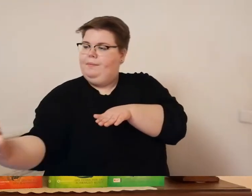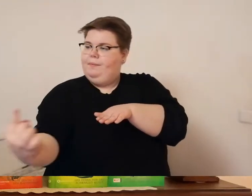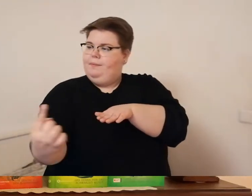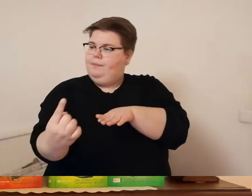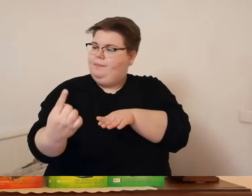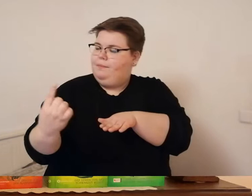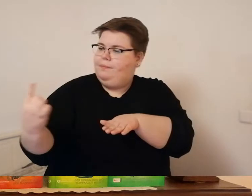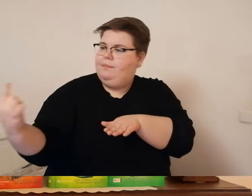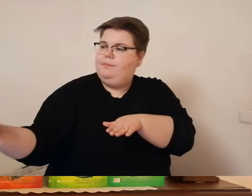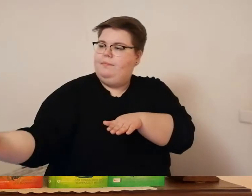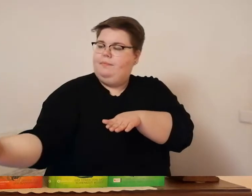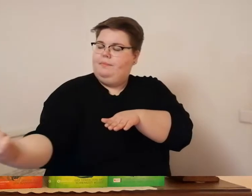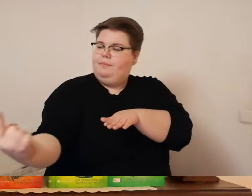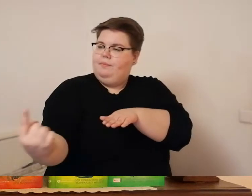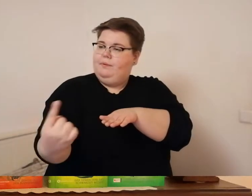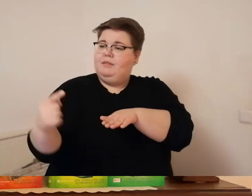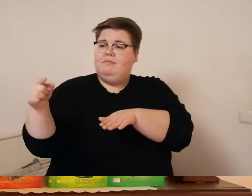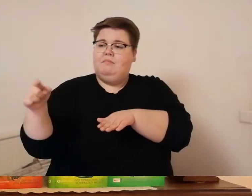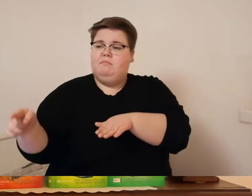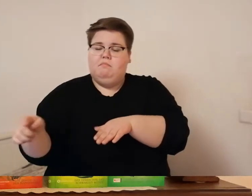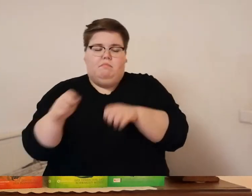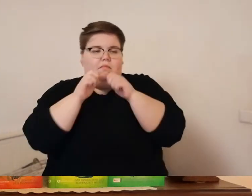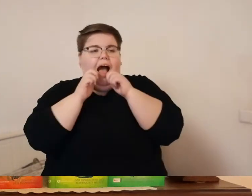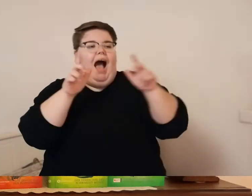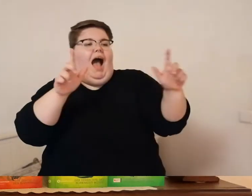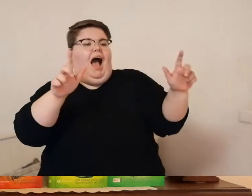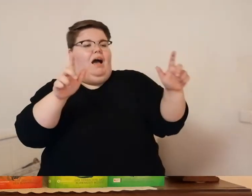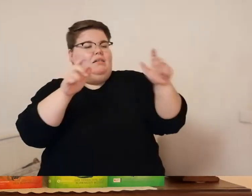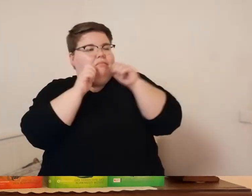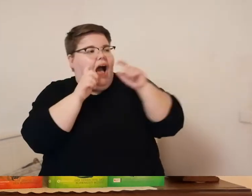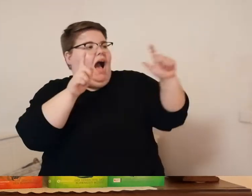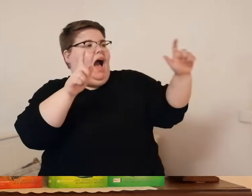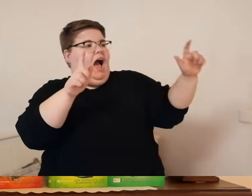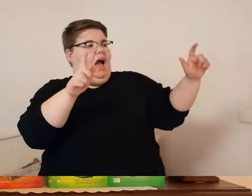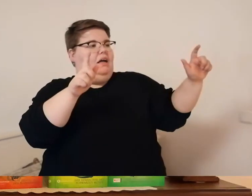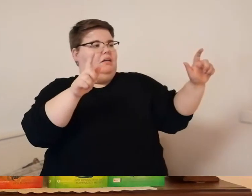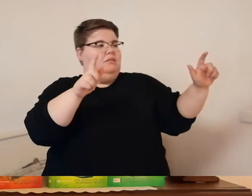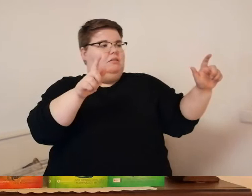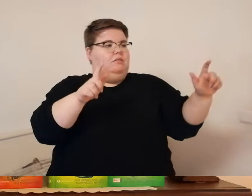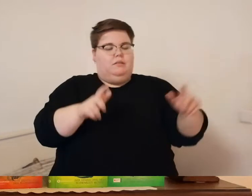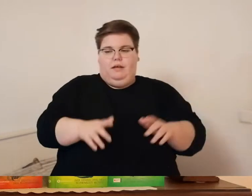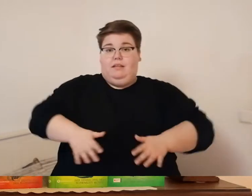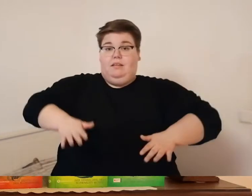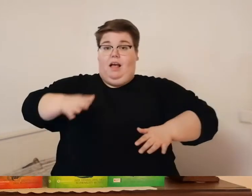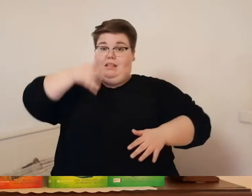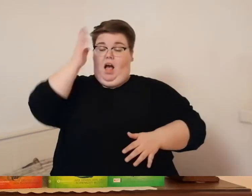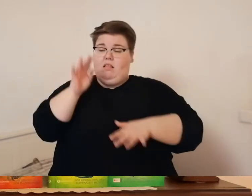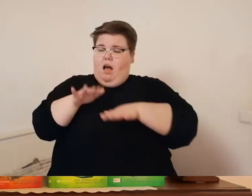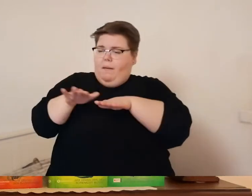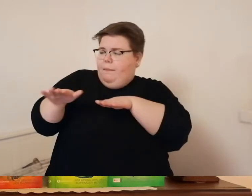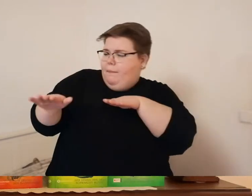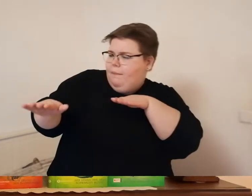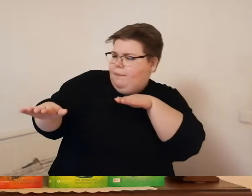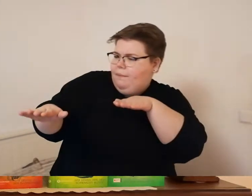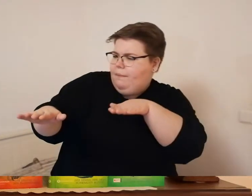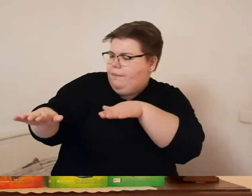und stieß dabei immer wieder aufgeregte schreie aus erst als die kinder auf adana näher kam erhob er sich wieder in die luft